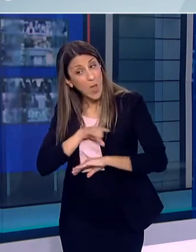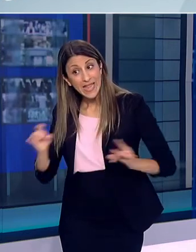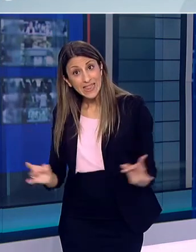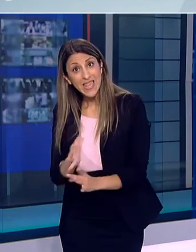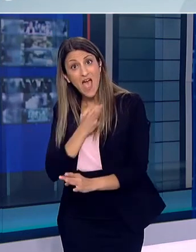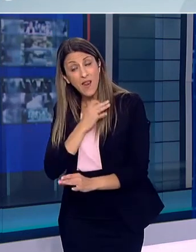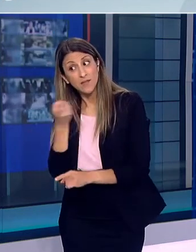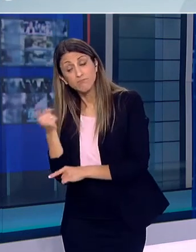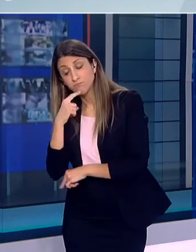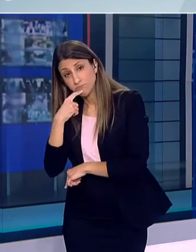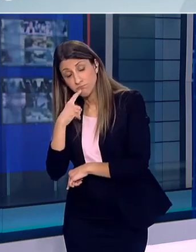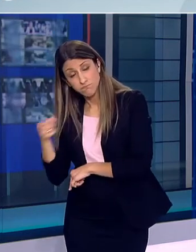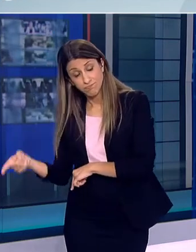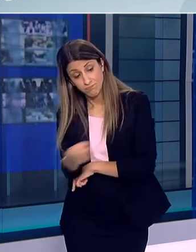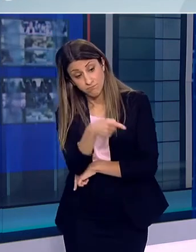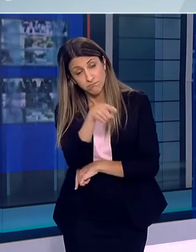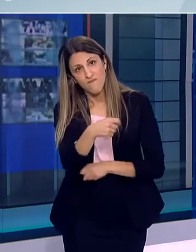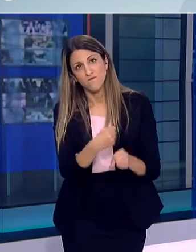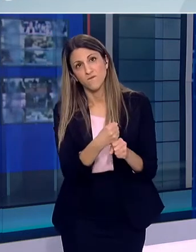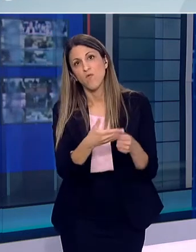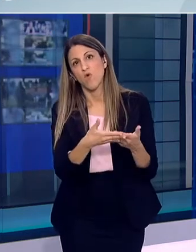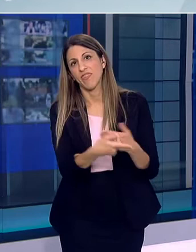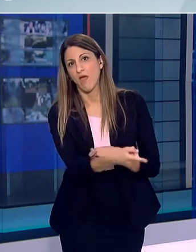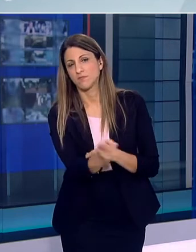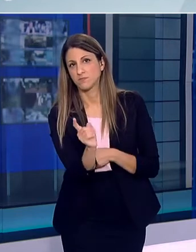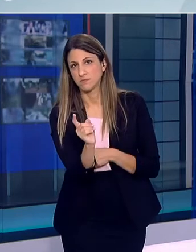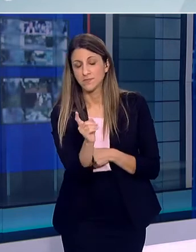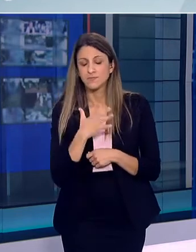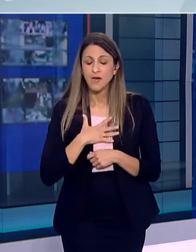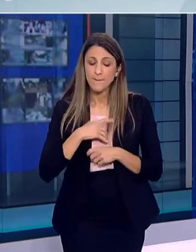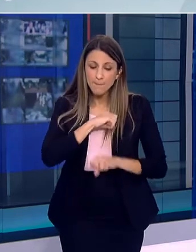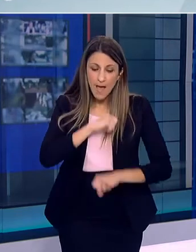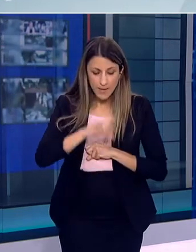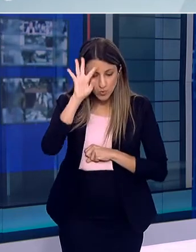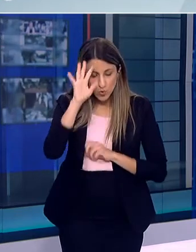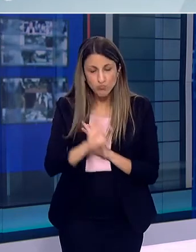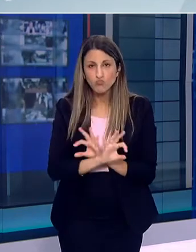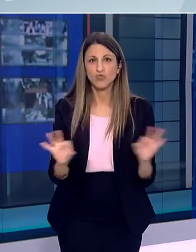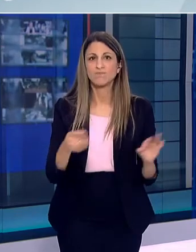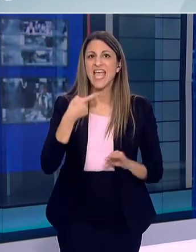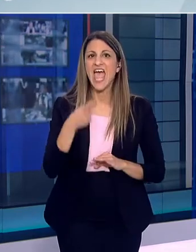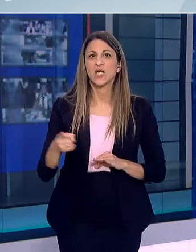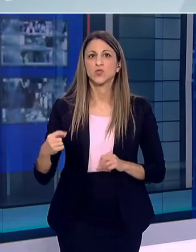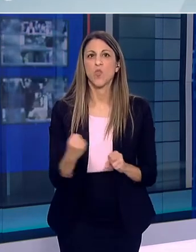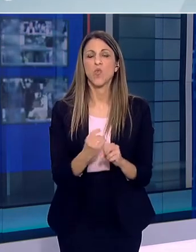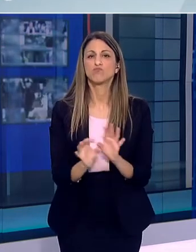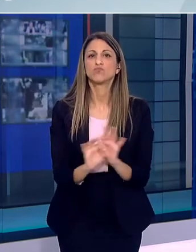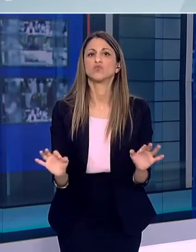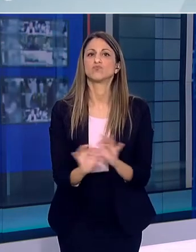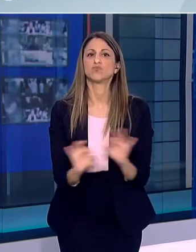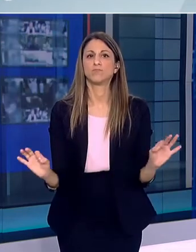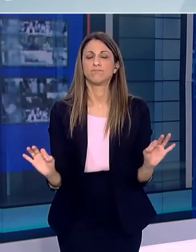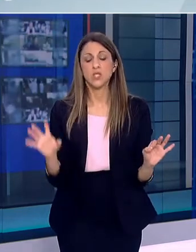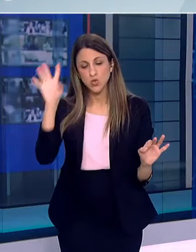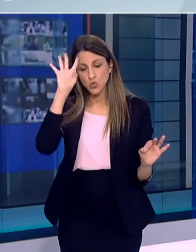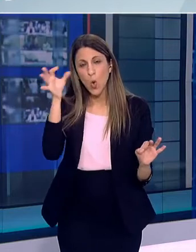,τι πρέπει Και όπως πρέπει Για να είμαστε σίγουροι 100% Ότι δεν θα έχουμε το οποιοδήποτε πρόβλημα Σε οποιοδήποτε νησί μας Σε οποιοδήποτε